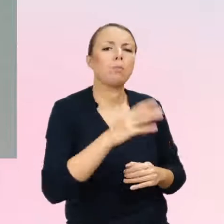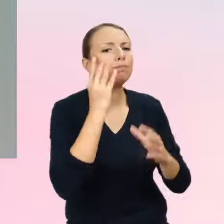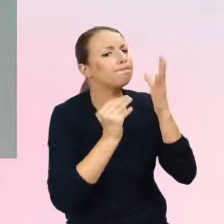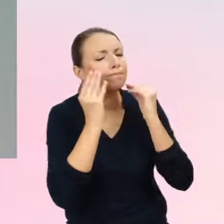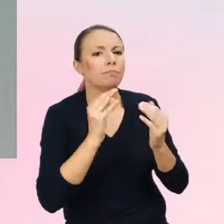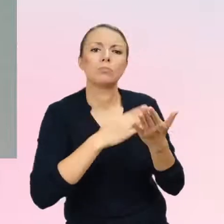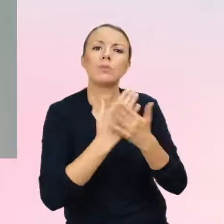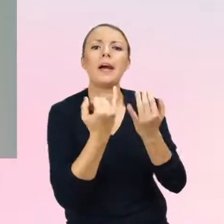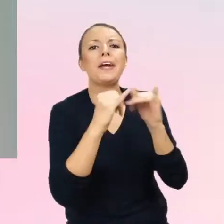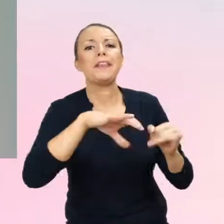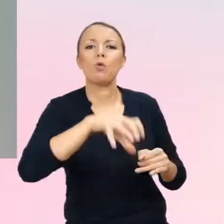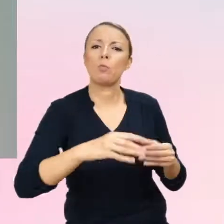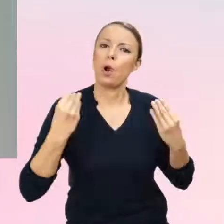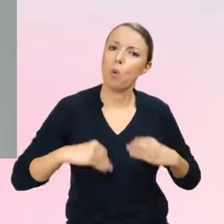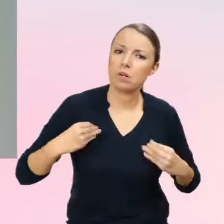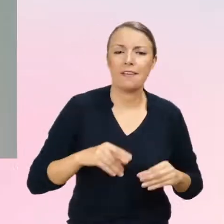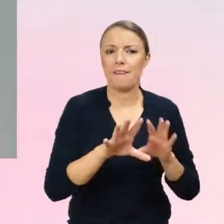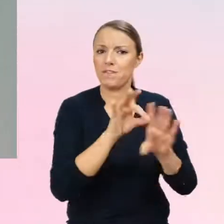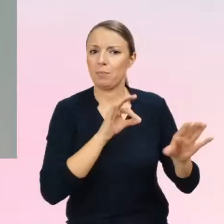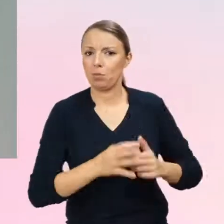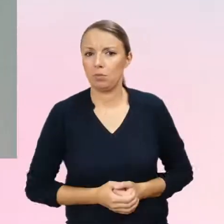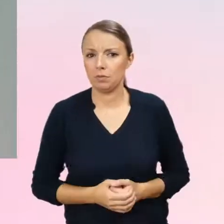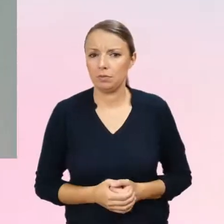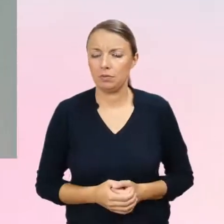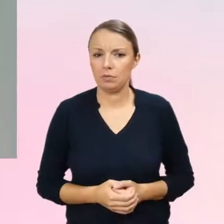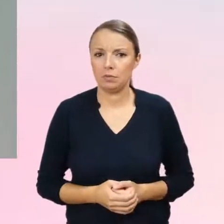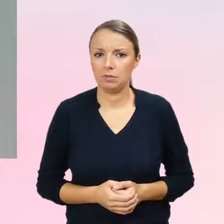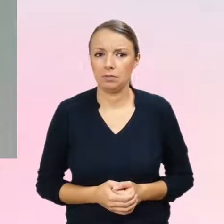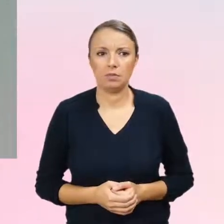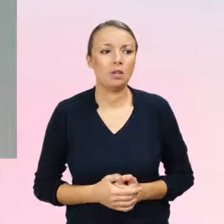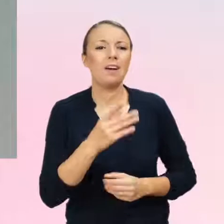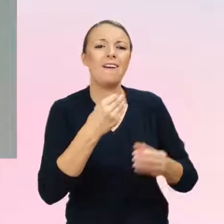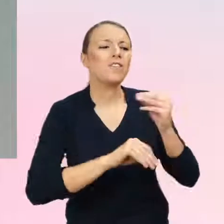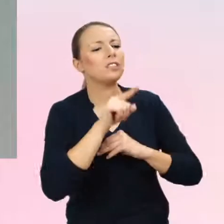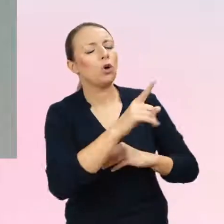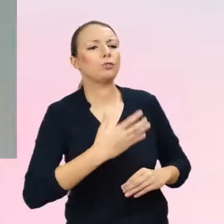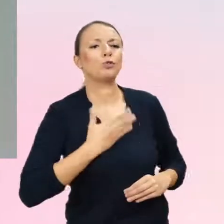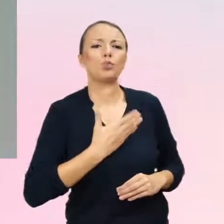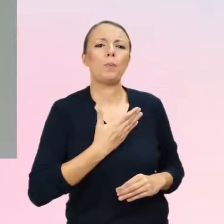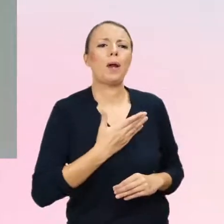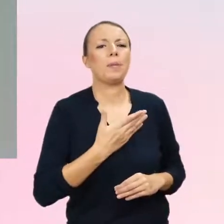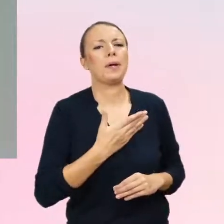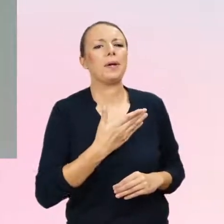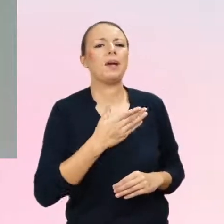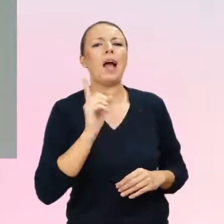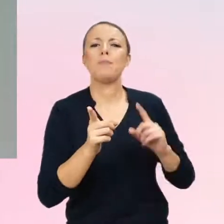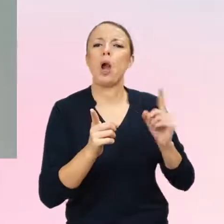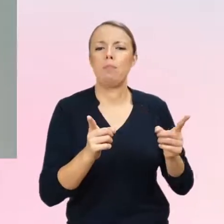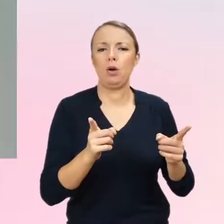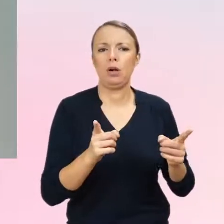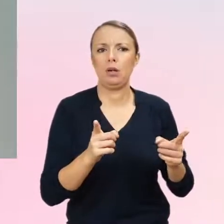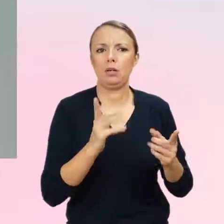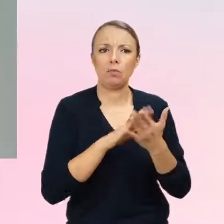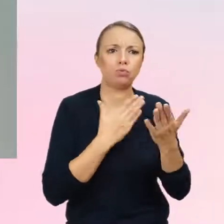i raczej postrzegają to w sposób binarny niż niebinarny, albo po prostu przechodzą między płynnie, między